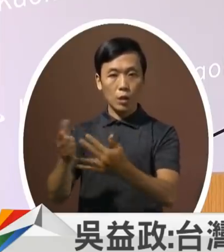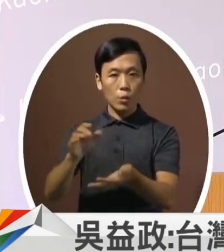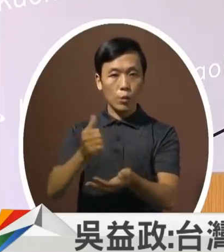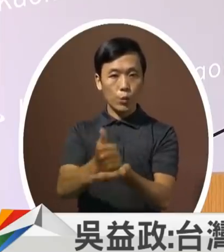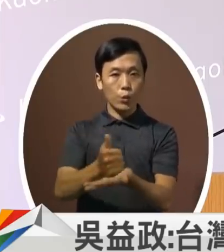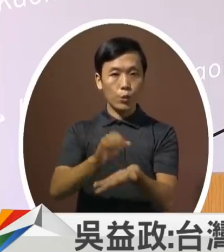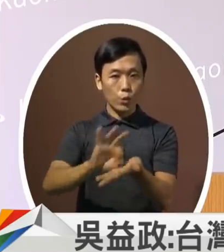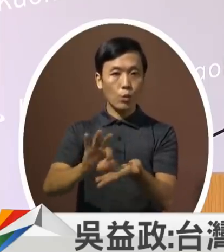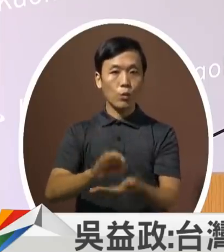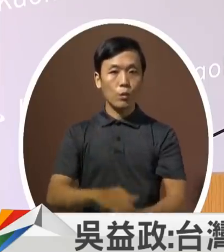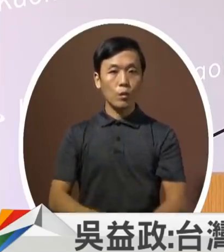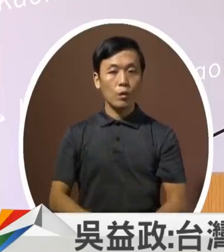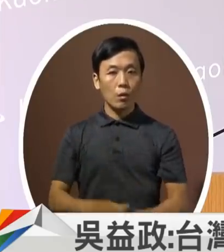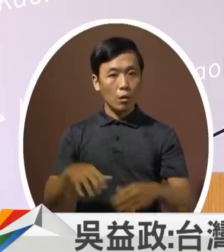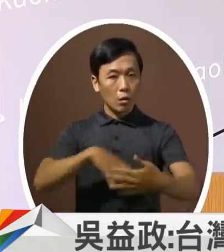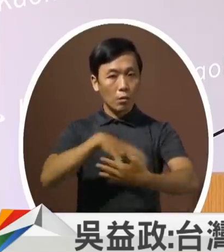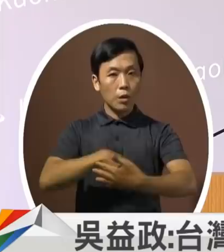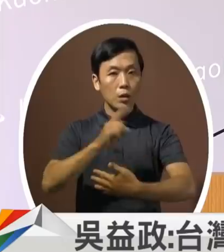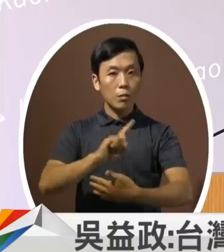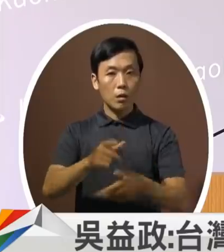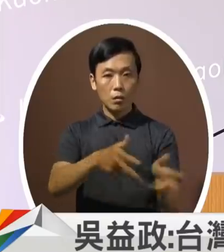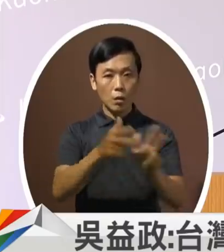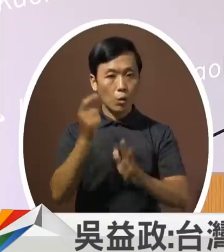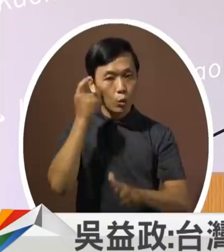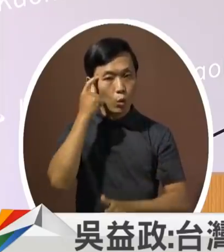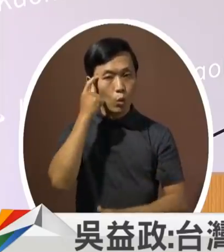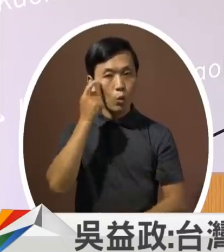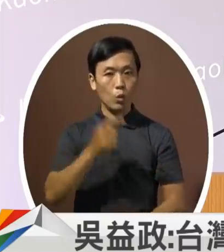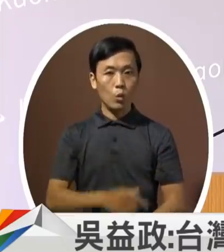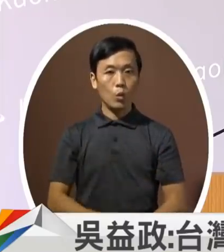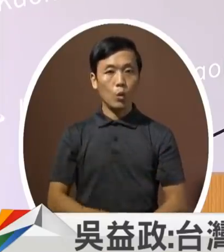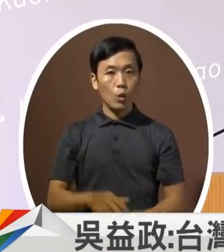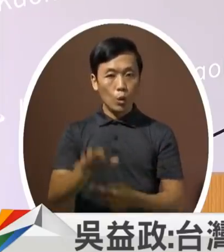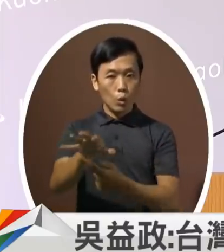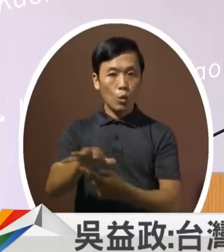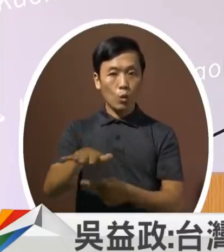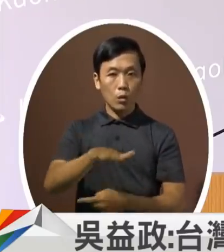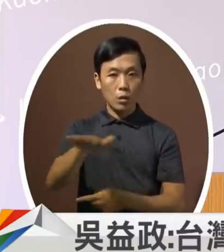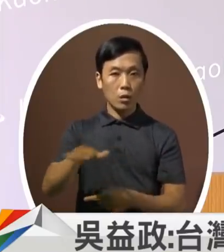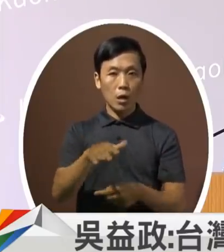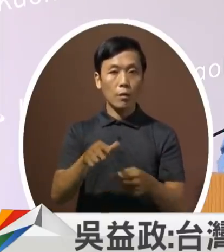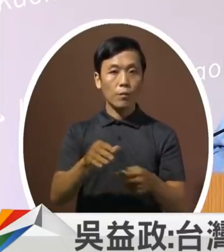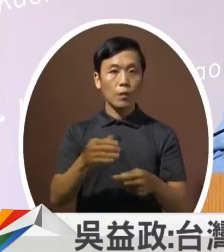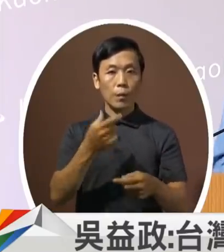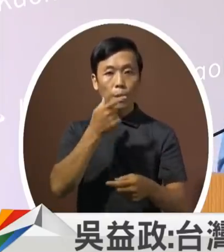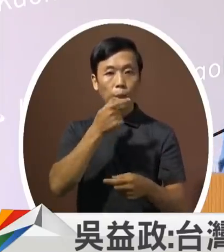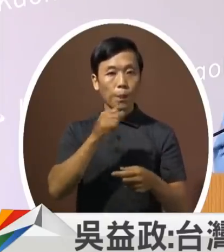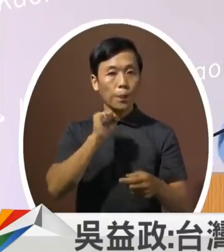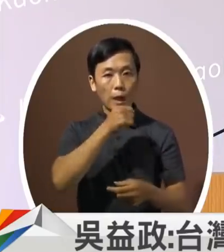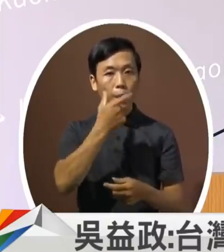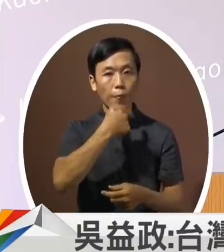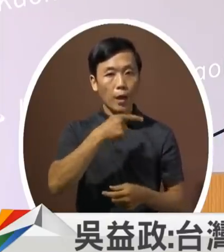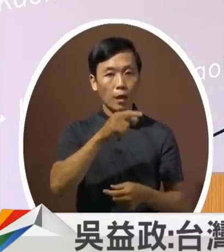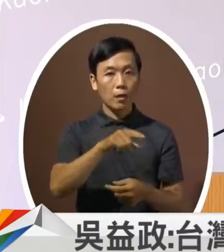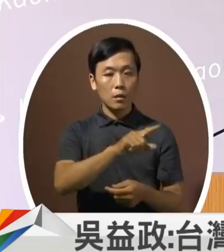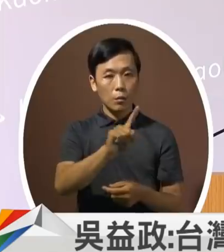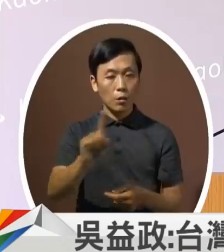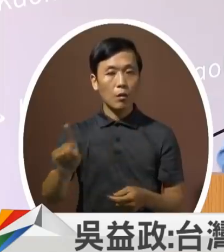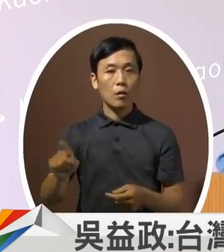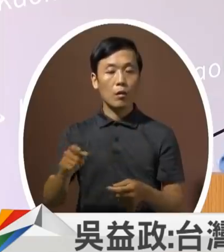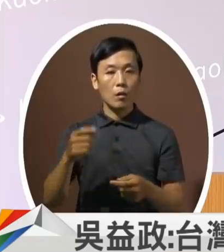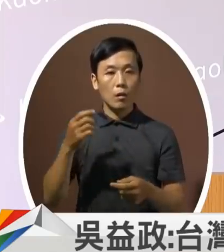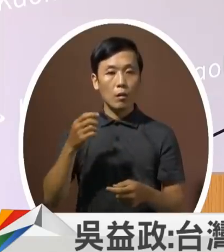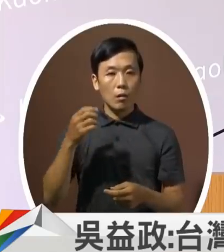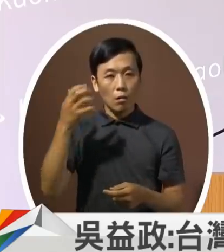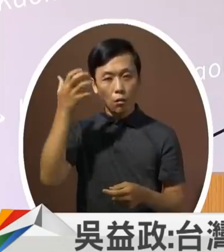用那包括桥头很多农场台塘老人喜欢动你知道他要跟那里面